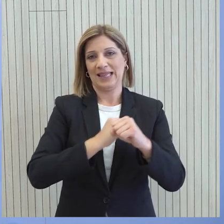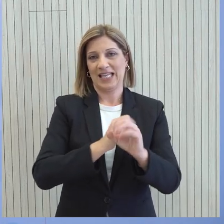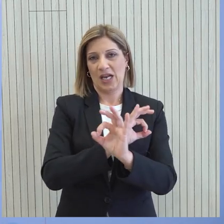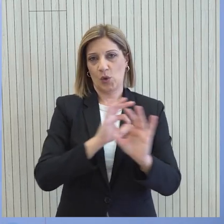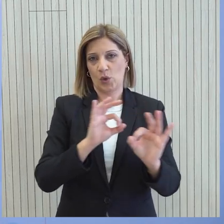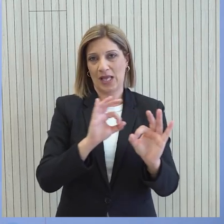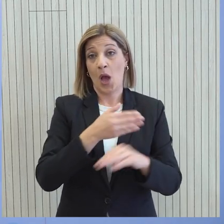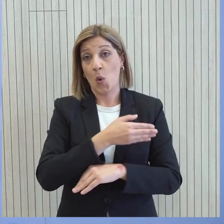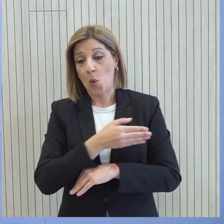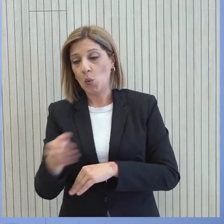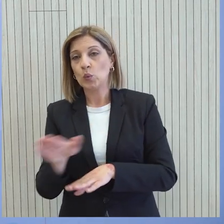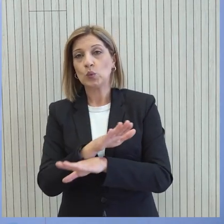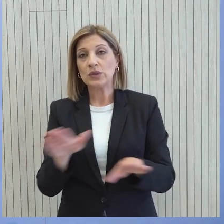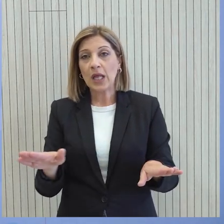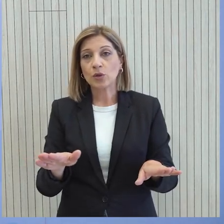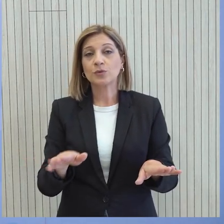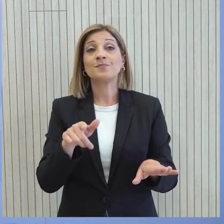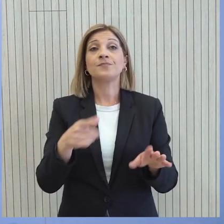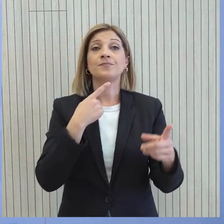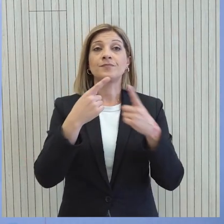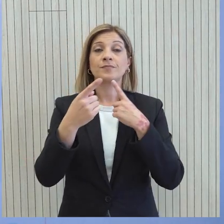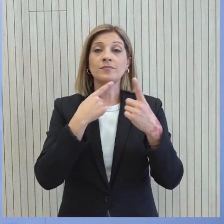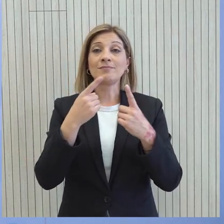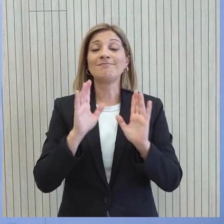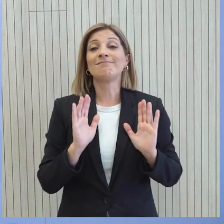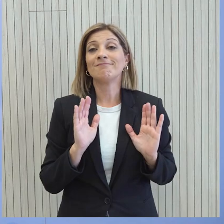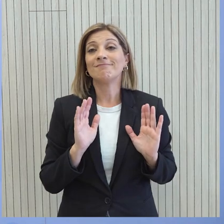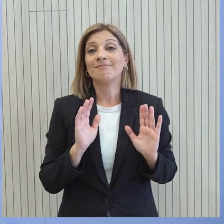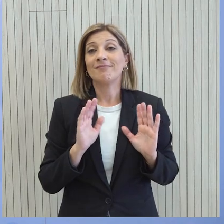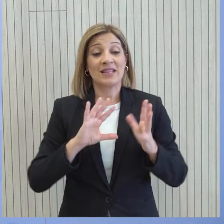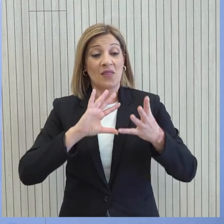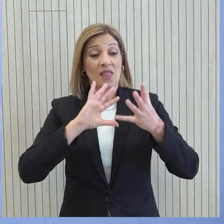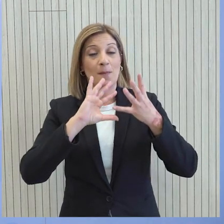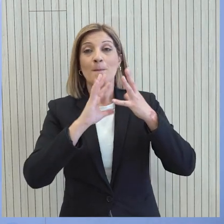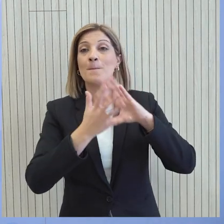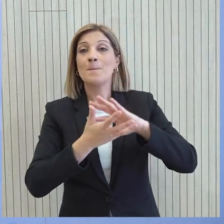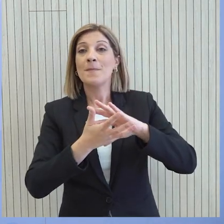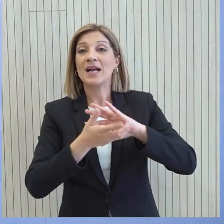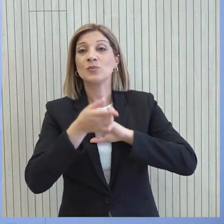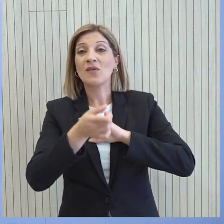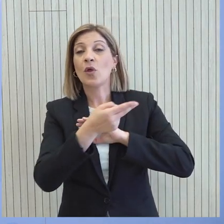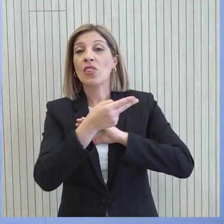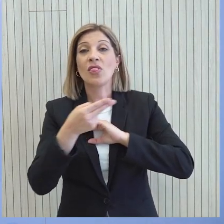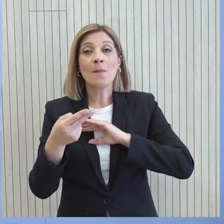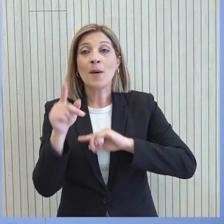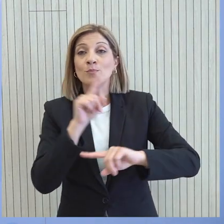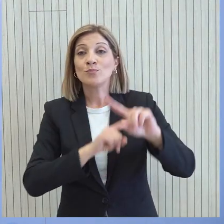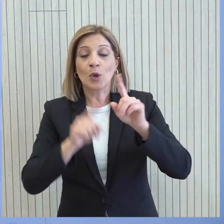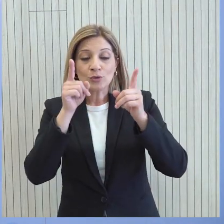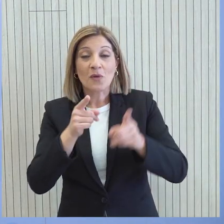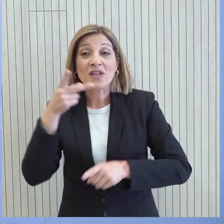η άρση του Εμπάρκου Αυτή όμως η συζήτηση δεν εξαρτάται από την εκτελεστική εξουσία Είναι ζήτημα που συζητείται στο